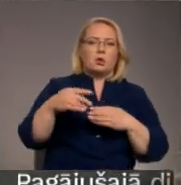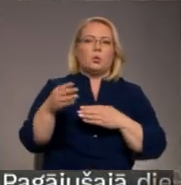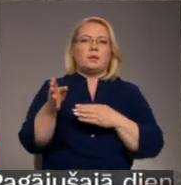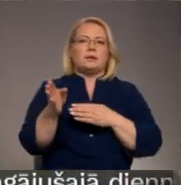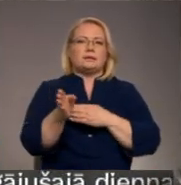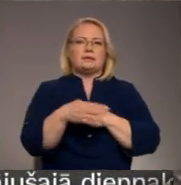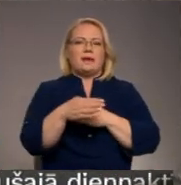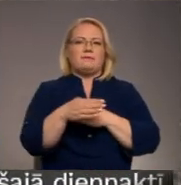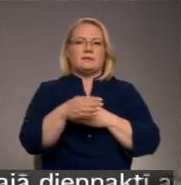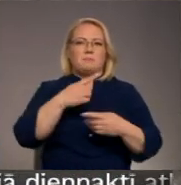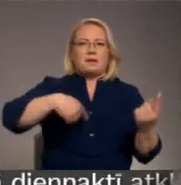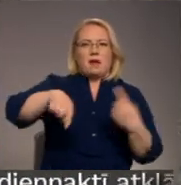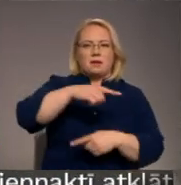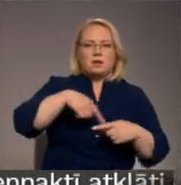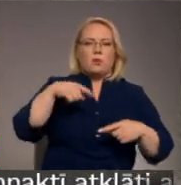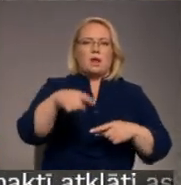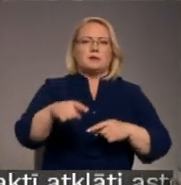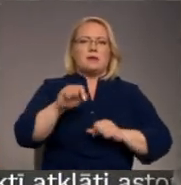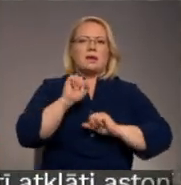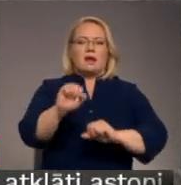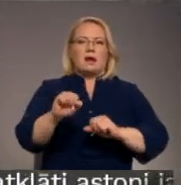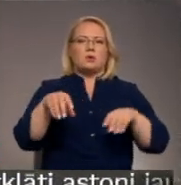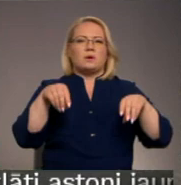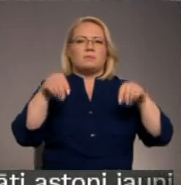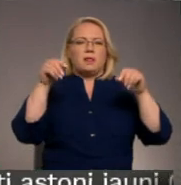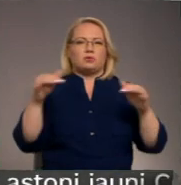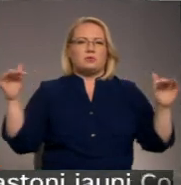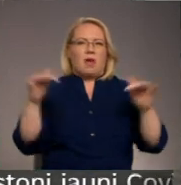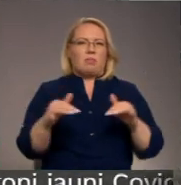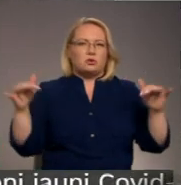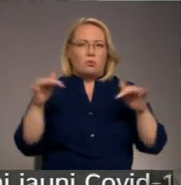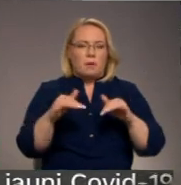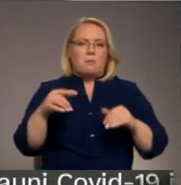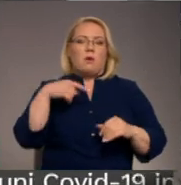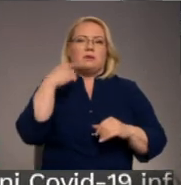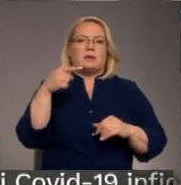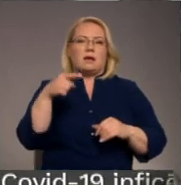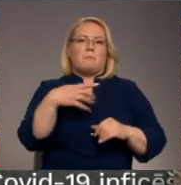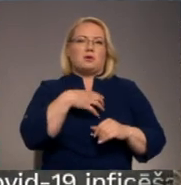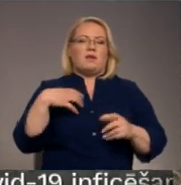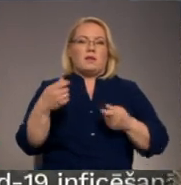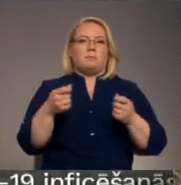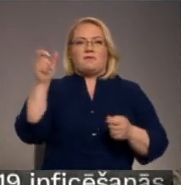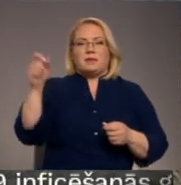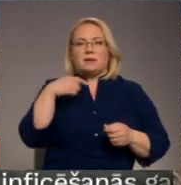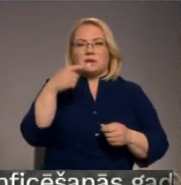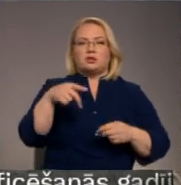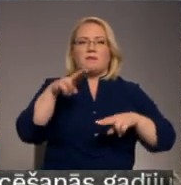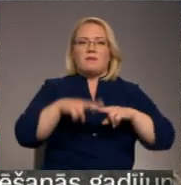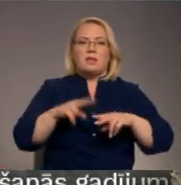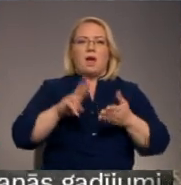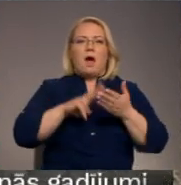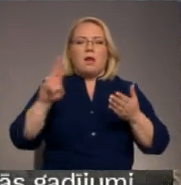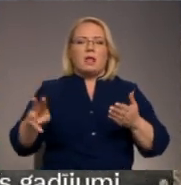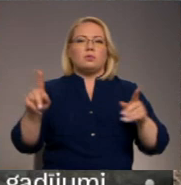atjaunotājs mols aizsargās no smilšu sanesumiem. Kādzīs trucavas noda pašvaldības vadītājs, tad šī vieta ļaus attīstīt piekrastes